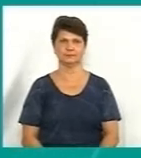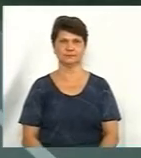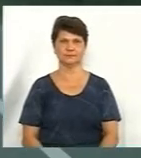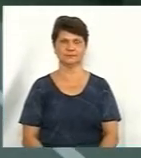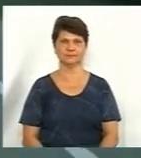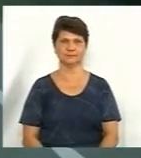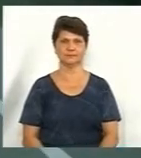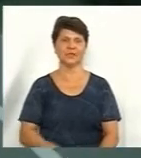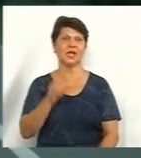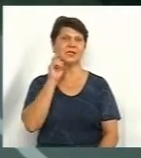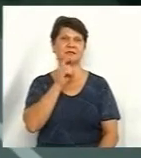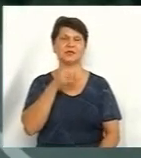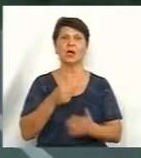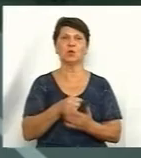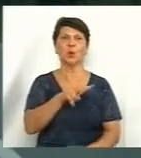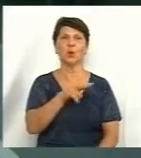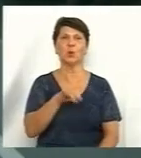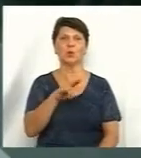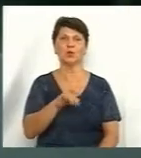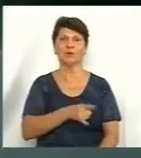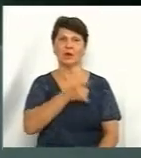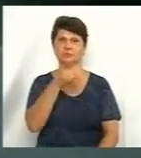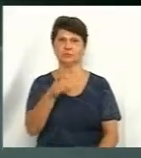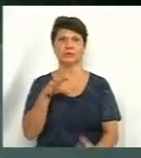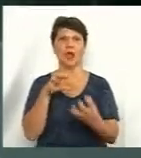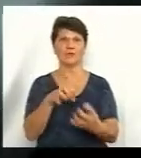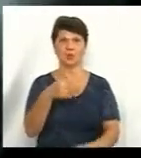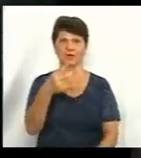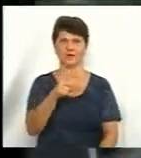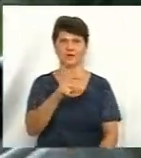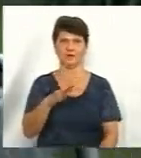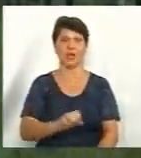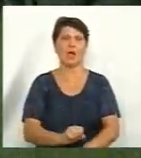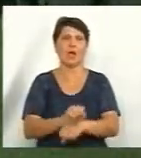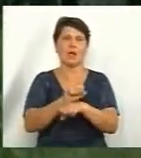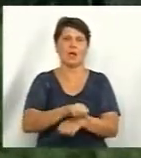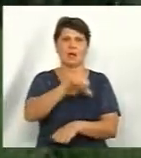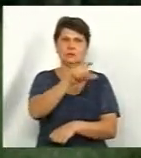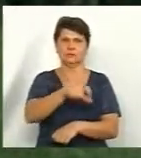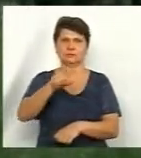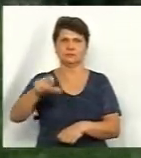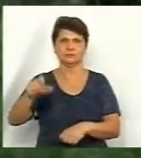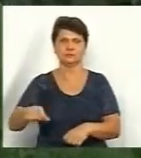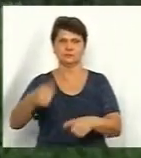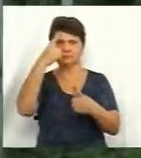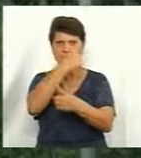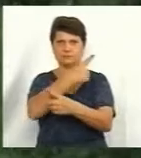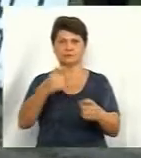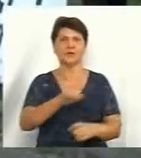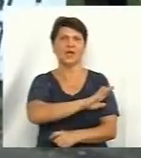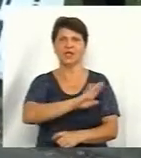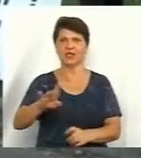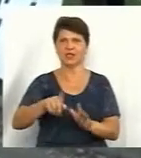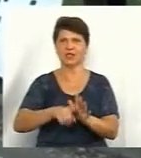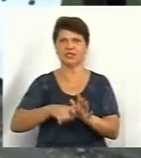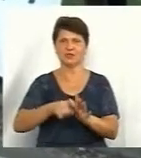З Вінниці до Людовки дістаємося на авто за 20 хвилин. Протестувальники обабіщ траси з плакатами «Ні смітнику»